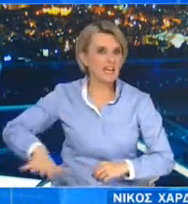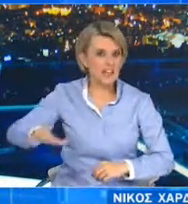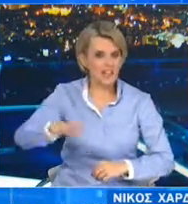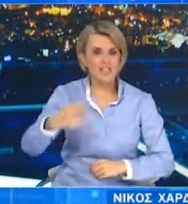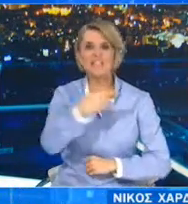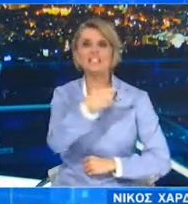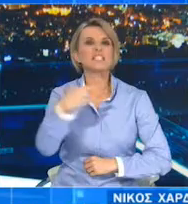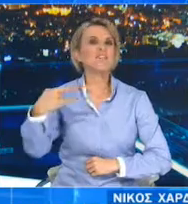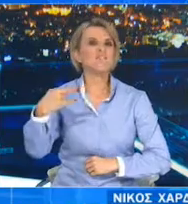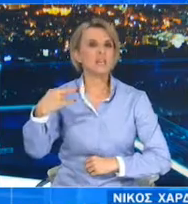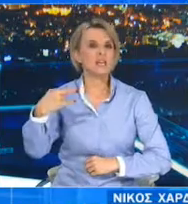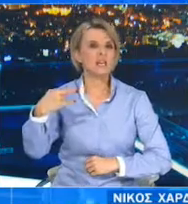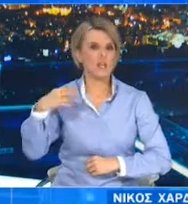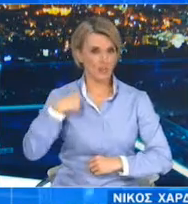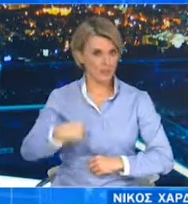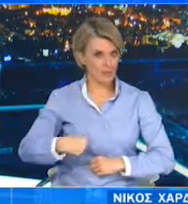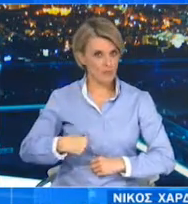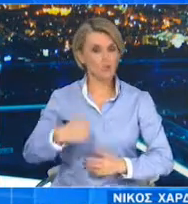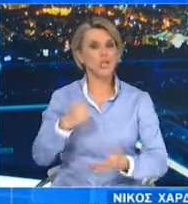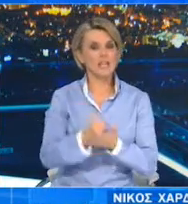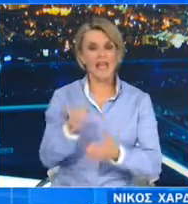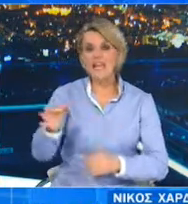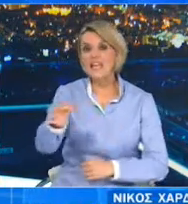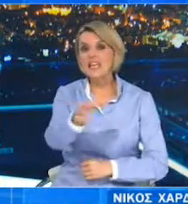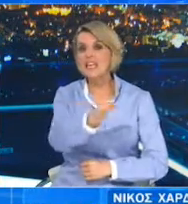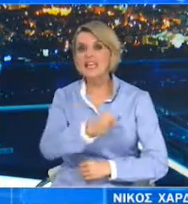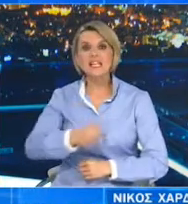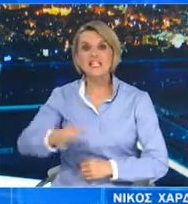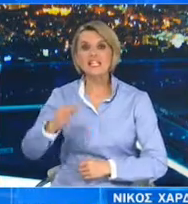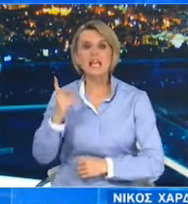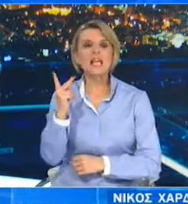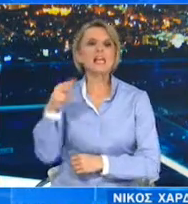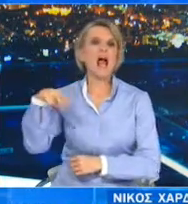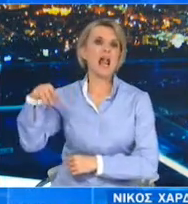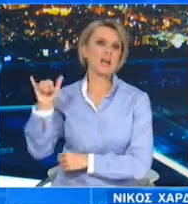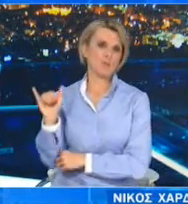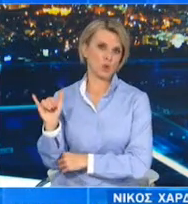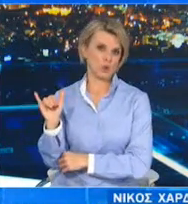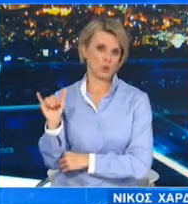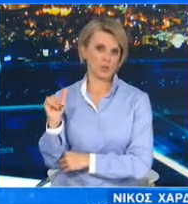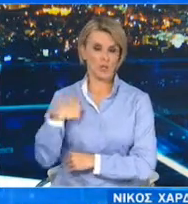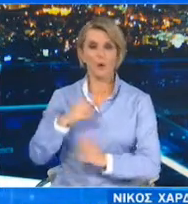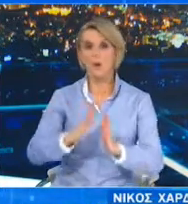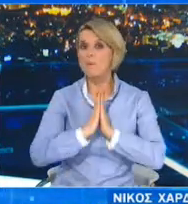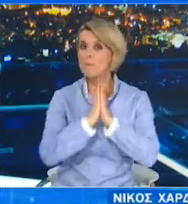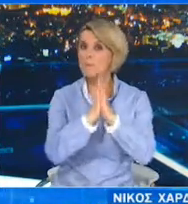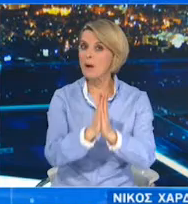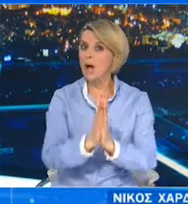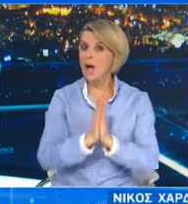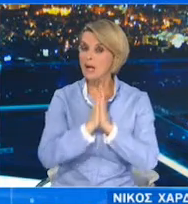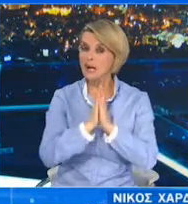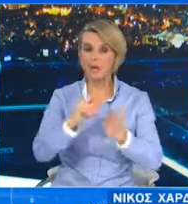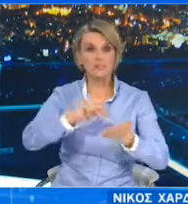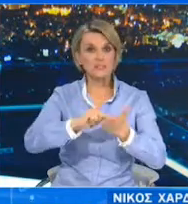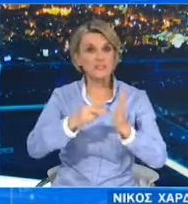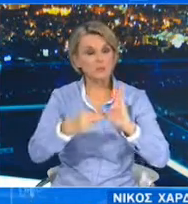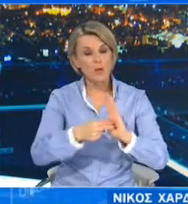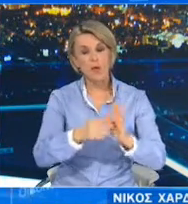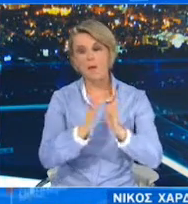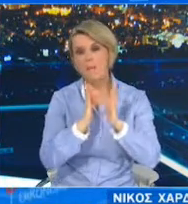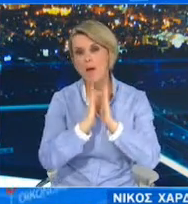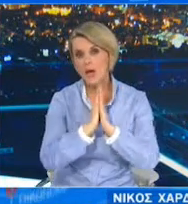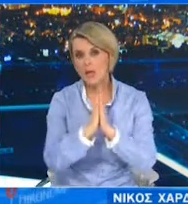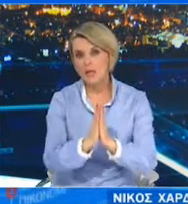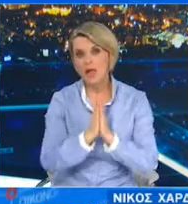Δήμου Φιλής, καθώς και στο νησί της Καλύμνου. Γι' αυτό κάνουμε έκκληση και τονίζουμε ότι είναι ιδιαίτερα σημαντικό οι